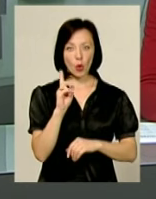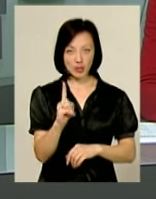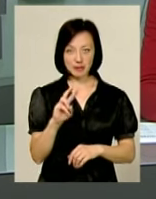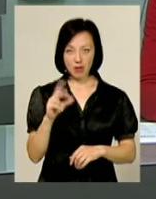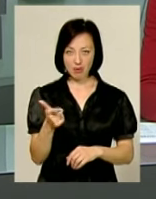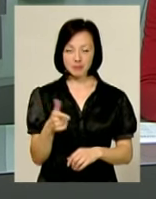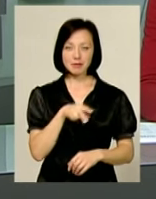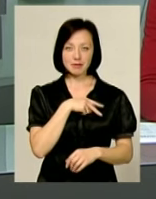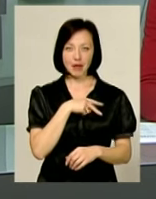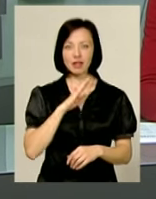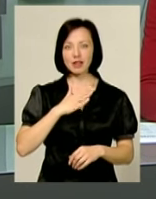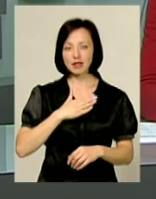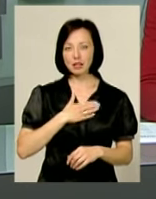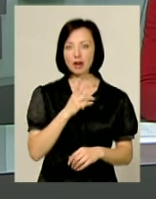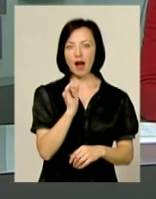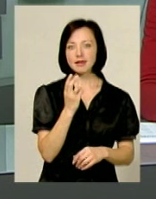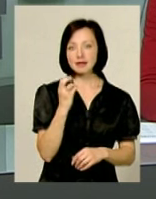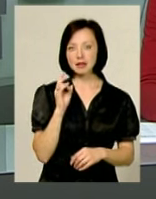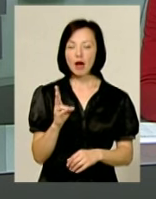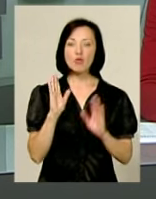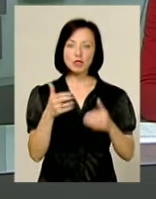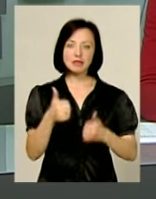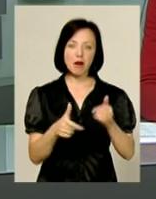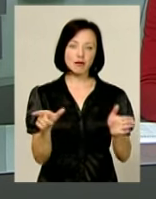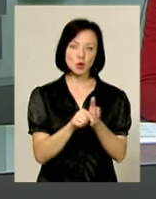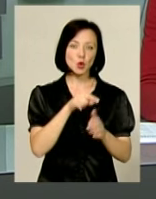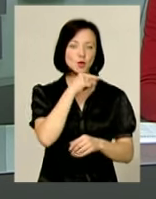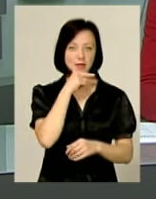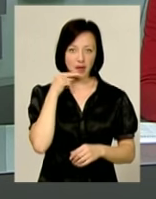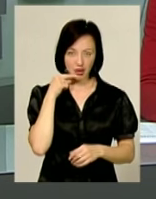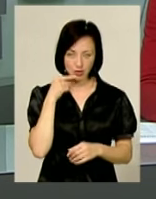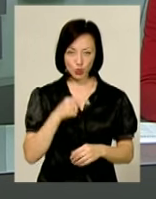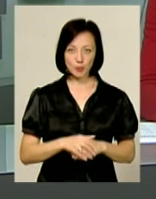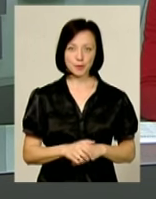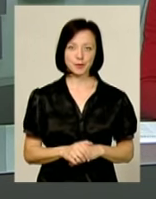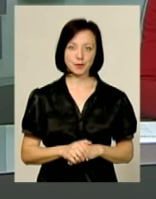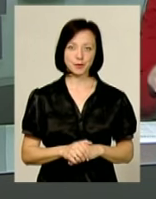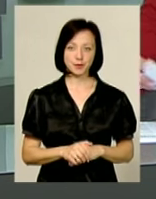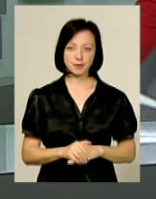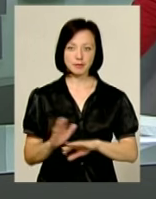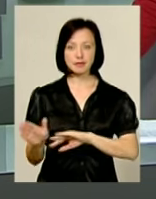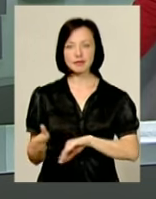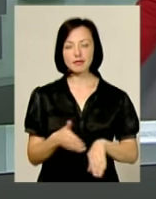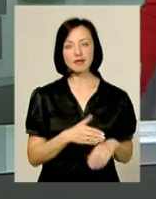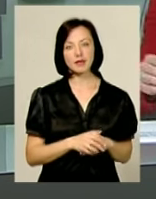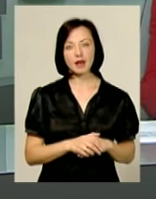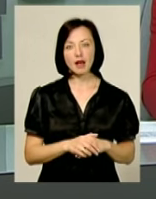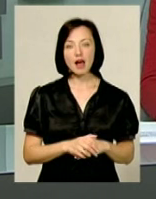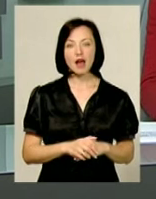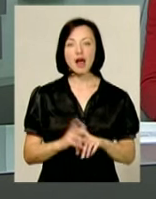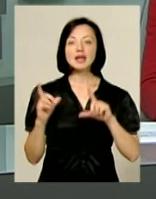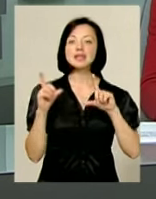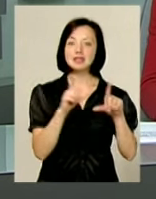гатунку наш Аркадій Карцен змагатиметься із росіянином Сергієм Мурашовим. З